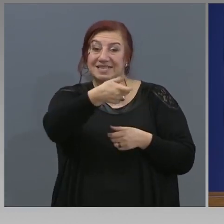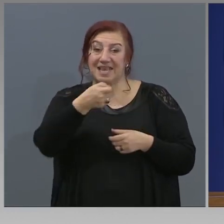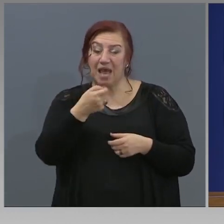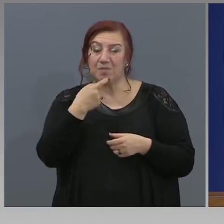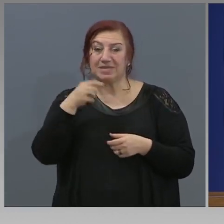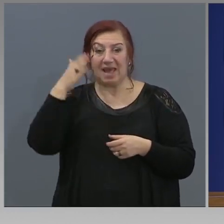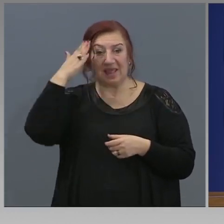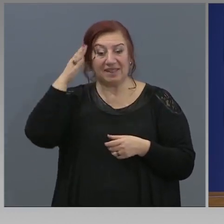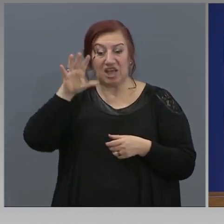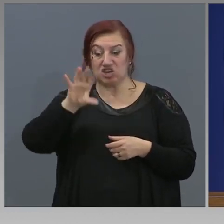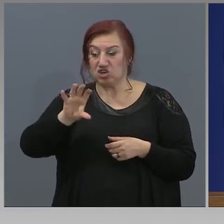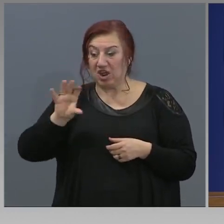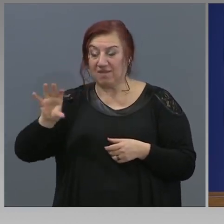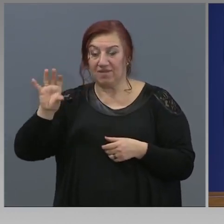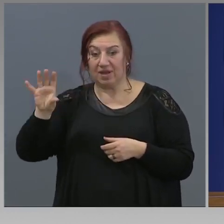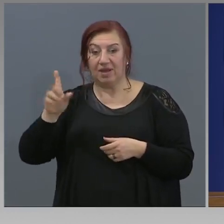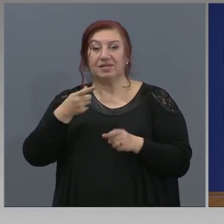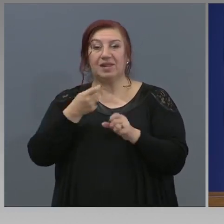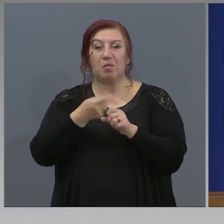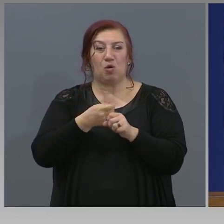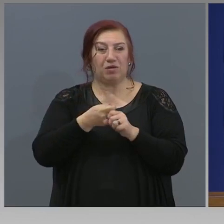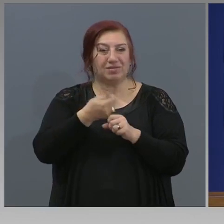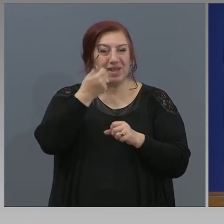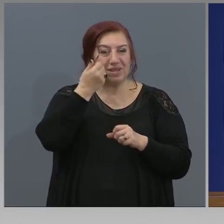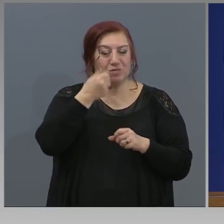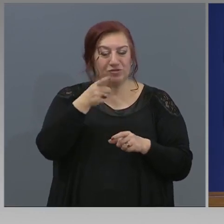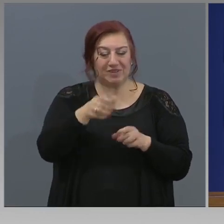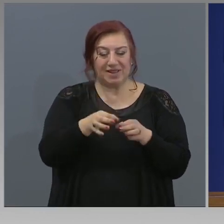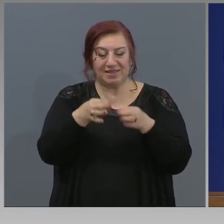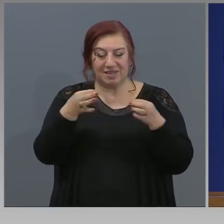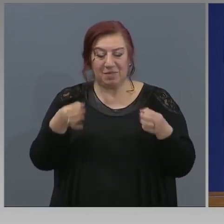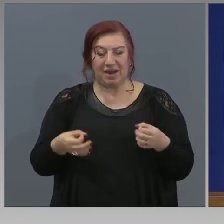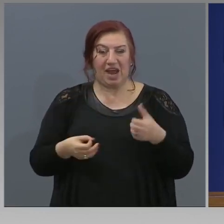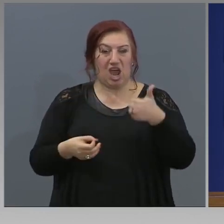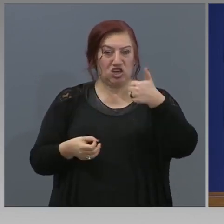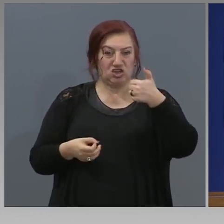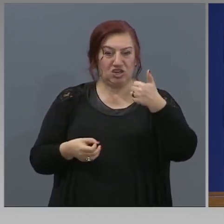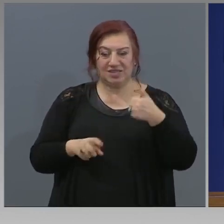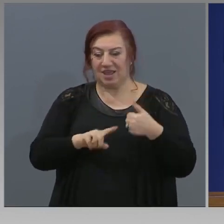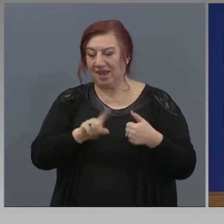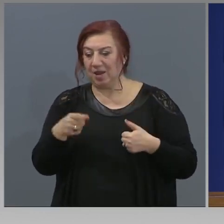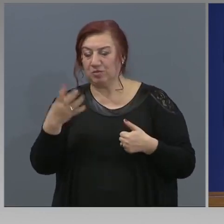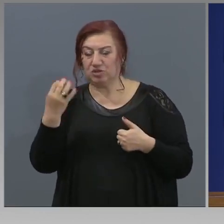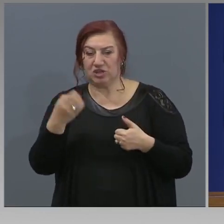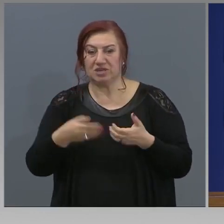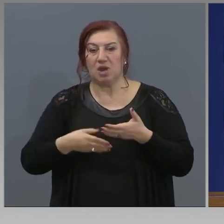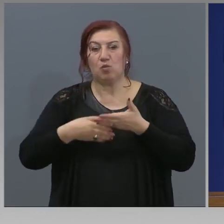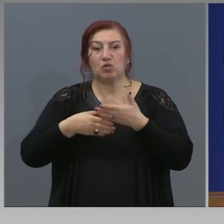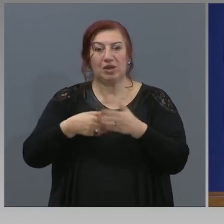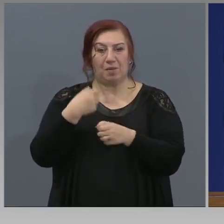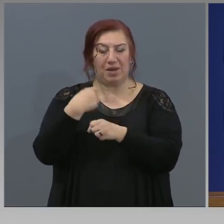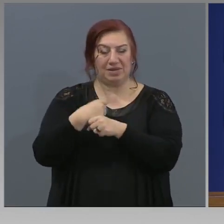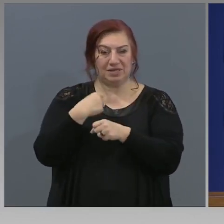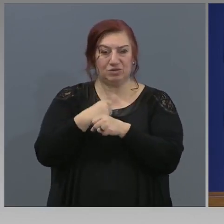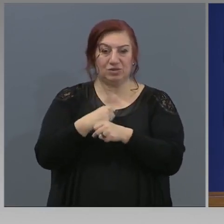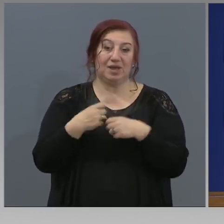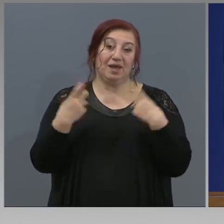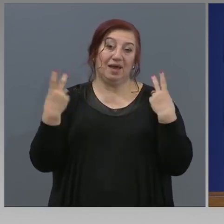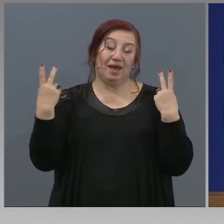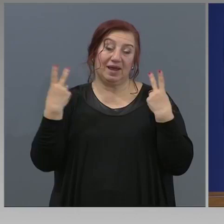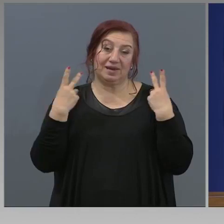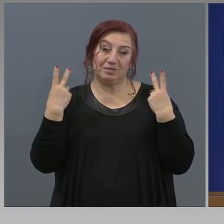могат да направят именно, да използват именно тази мярка, 60 към 40 в подкрепа на заедостта. Разбира се,